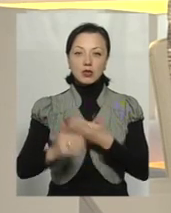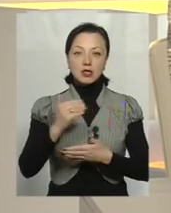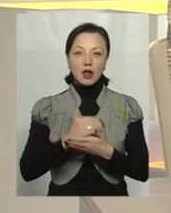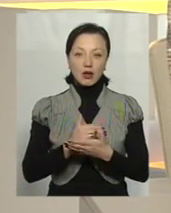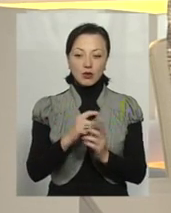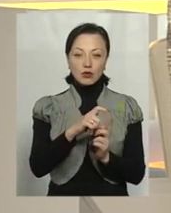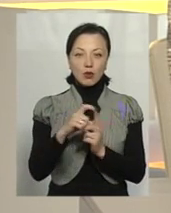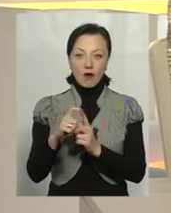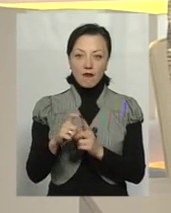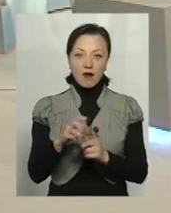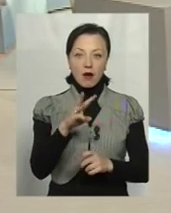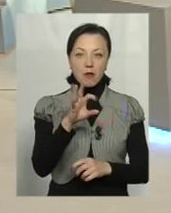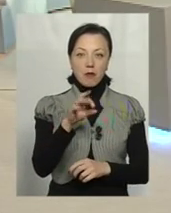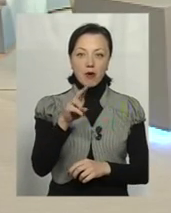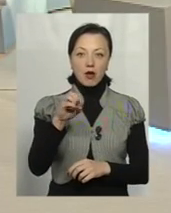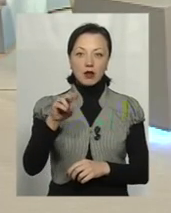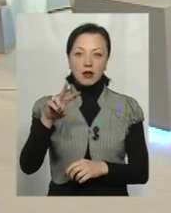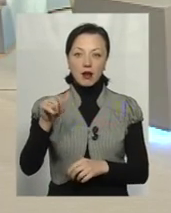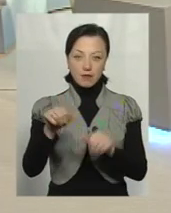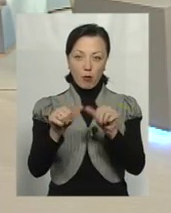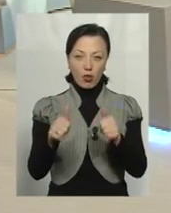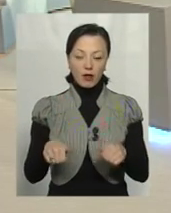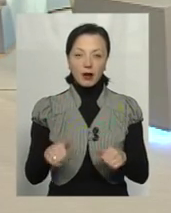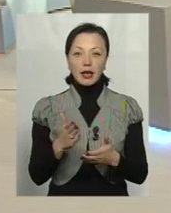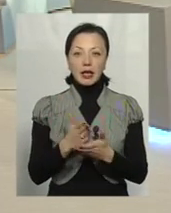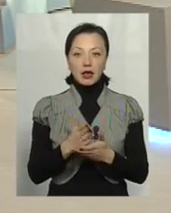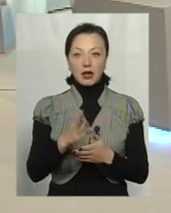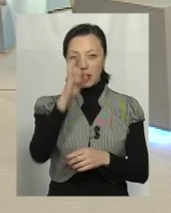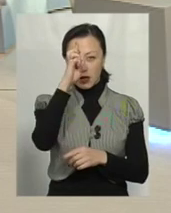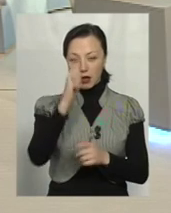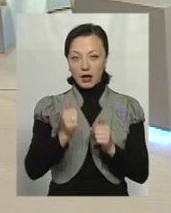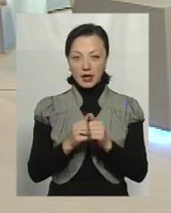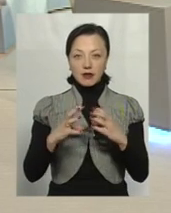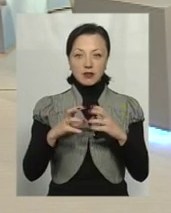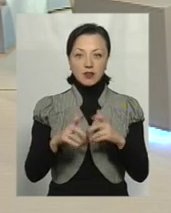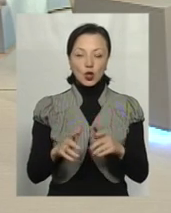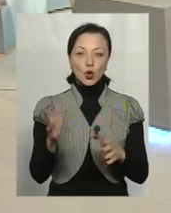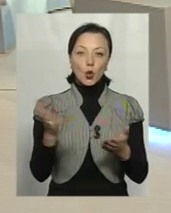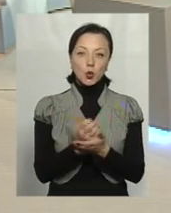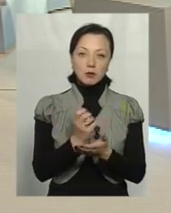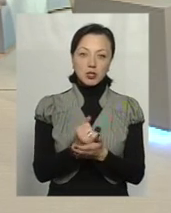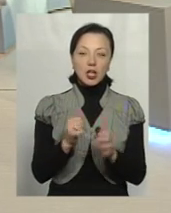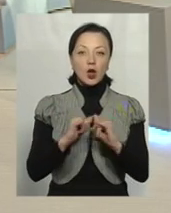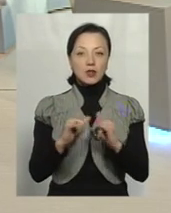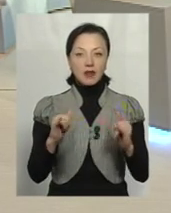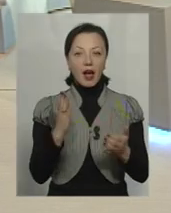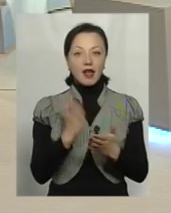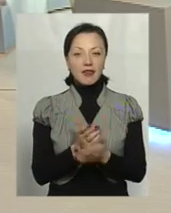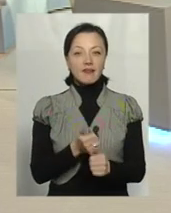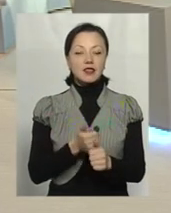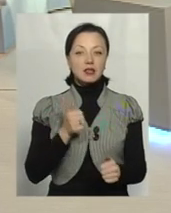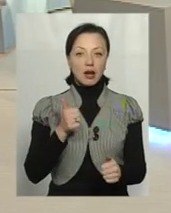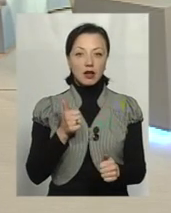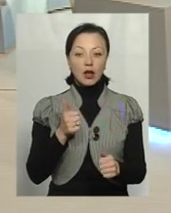модель. Є країни у світі успішні і розвинені, а є відсталі і не розвинені. До